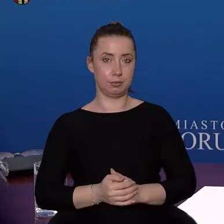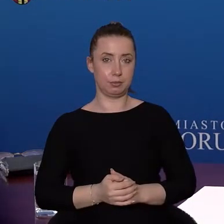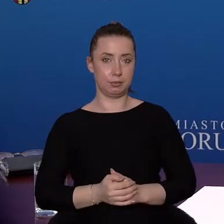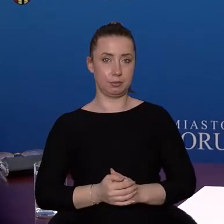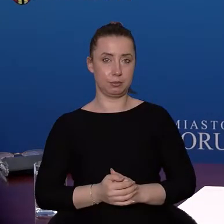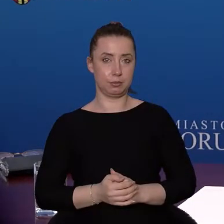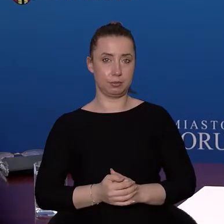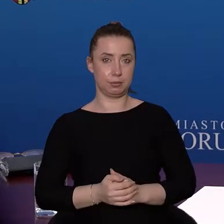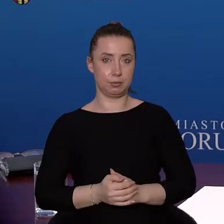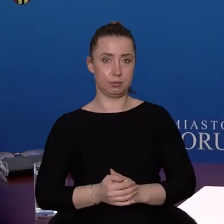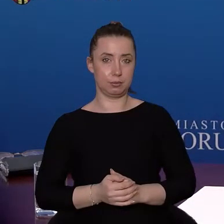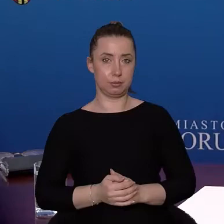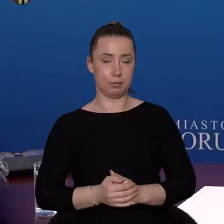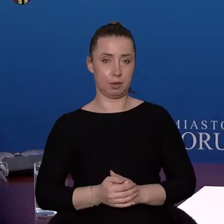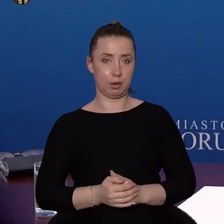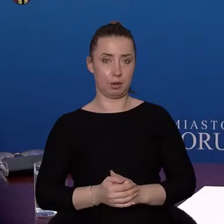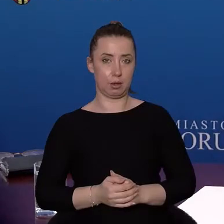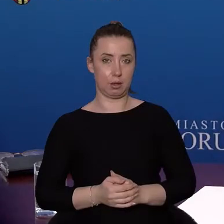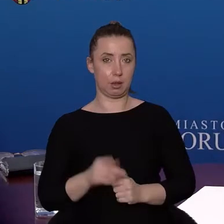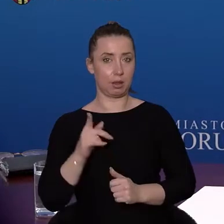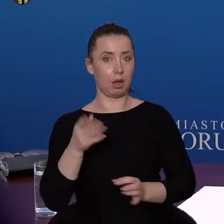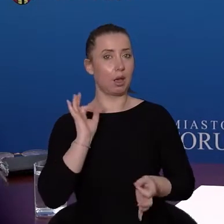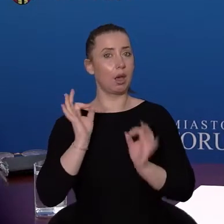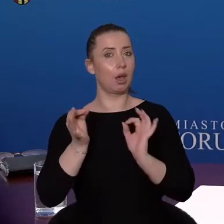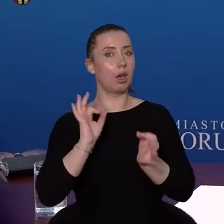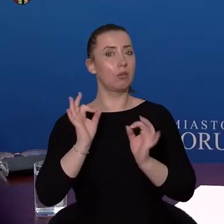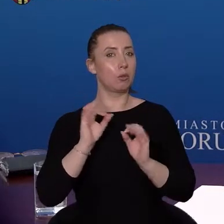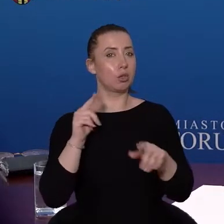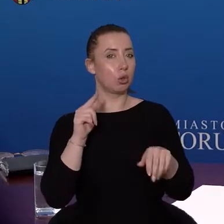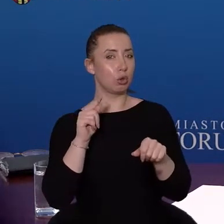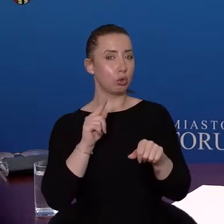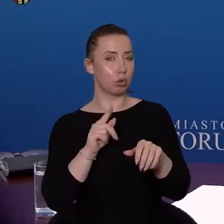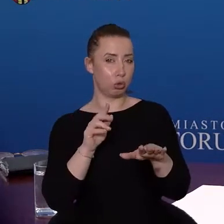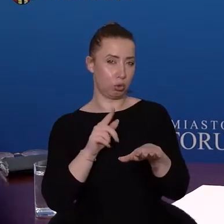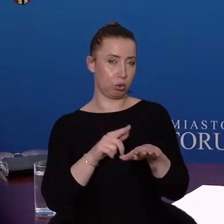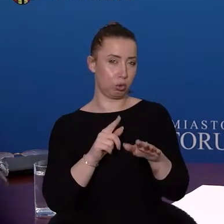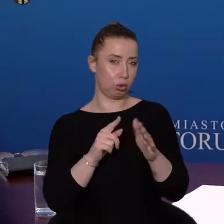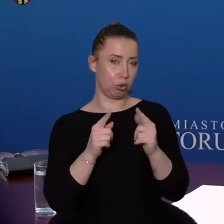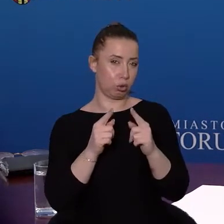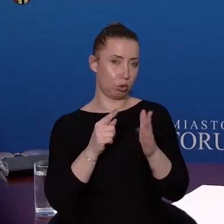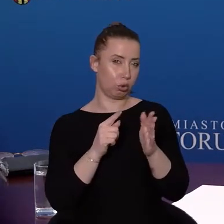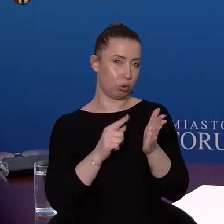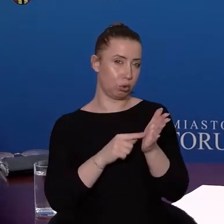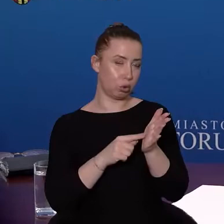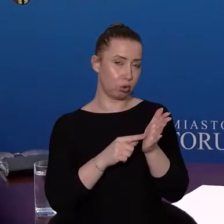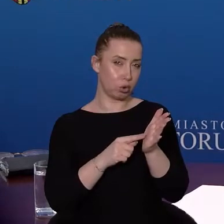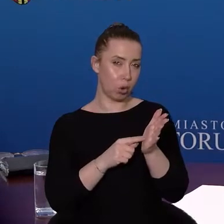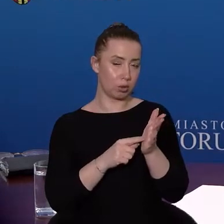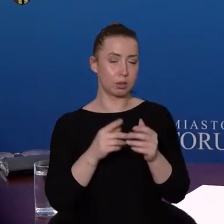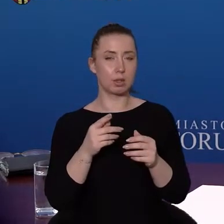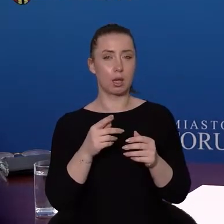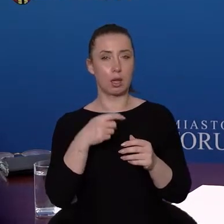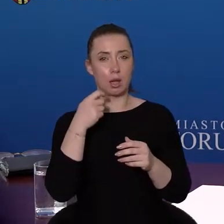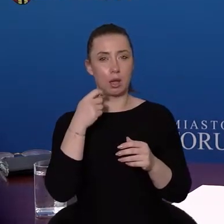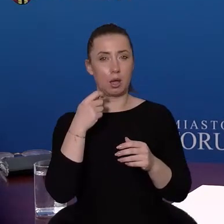Tutaj te informacje dotyczące ilości prowadzonych badań w tym kierunku.